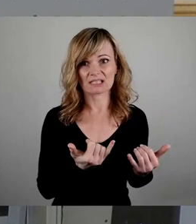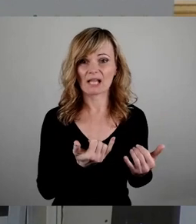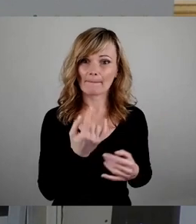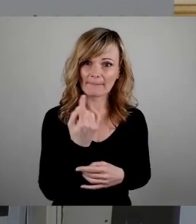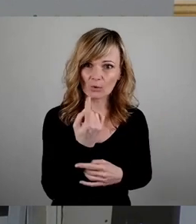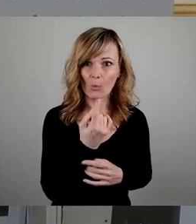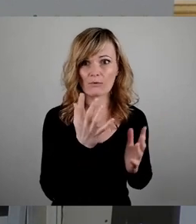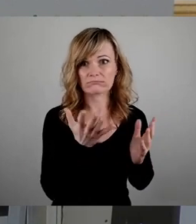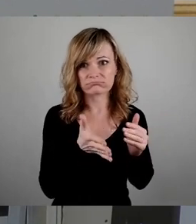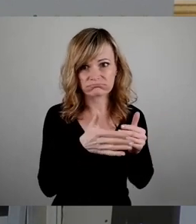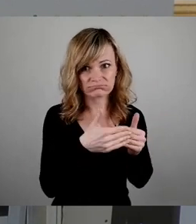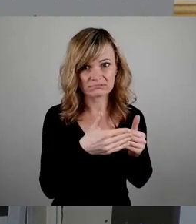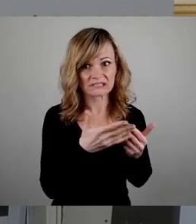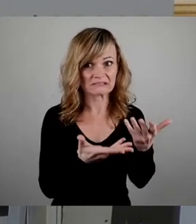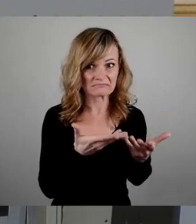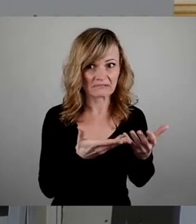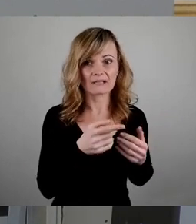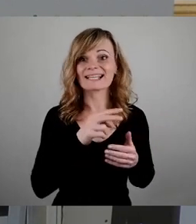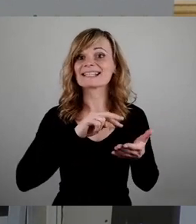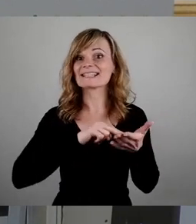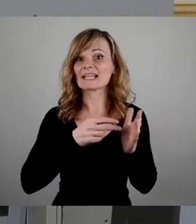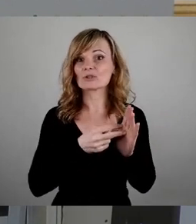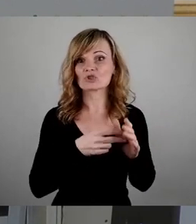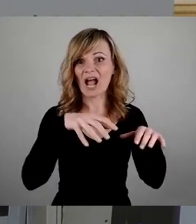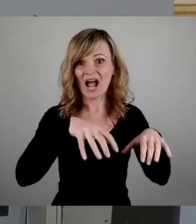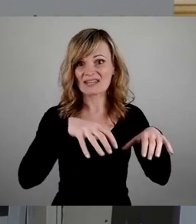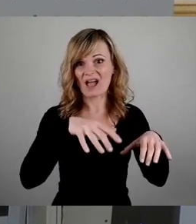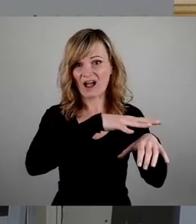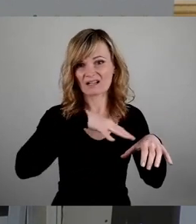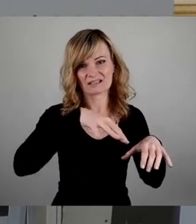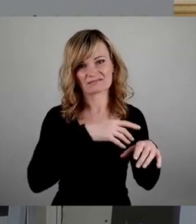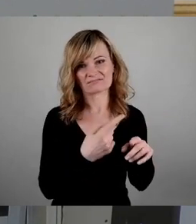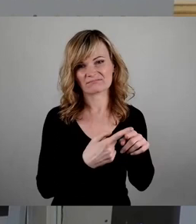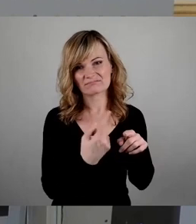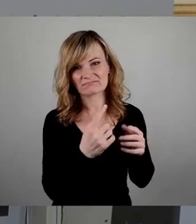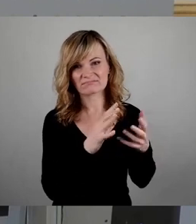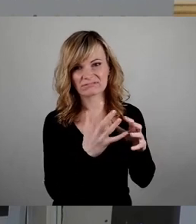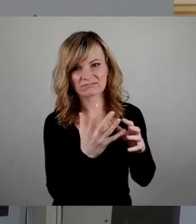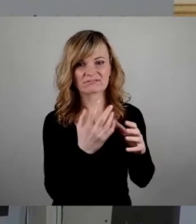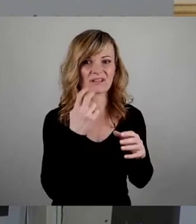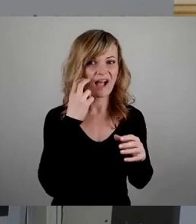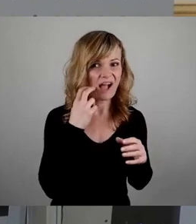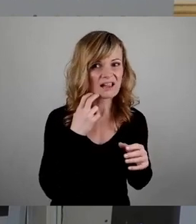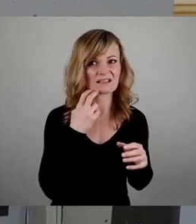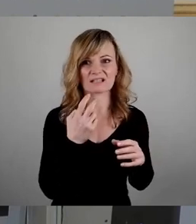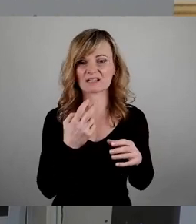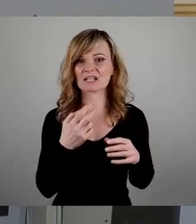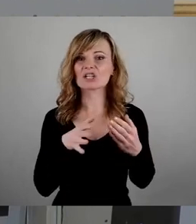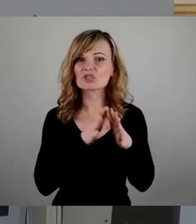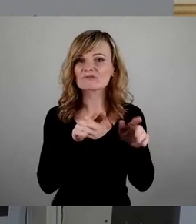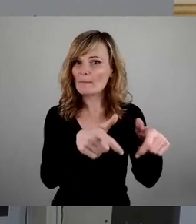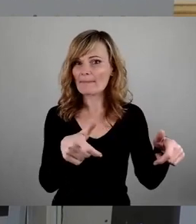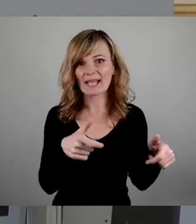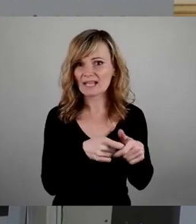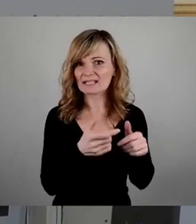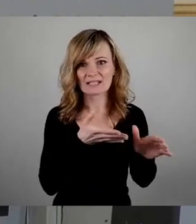Anlagen sind verschlissen. Zum einen ist das Schwimmbecken nicht mehr in Ordnung. Die